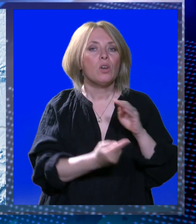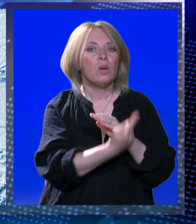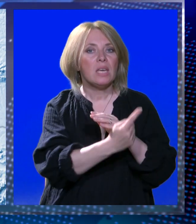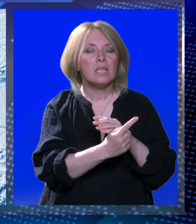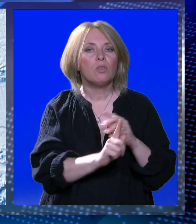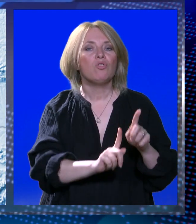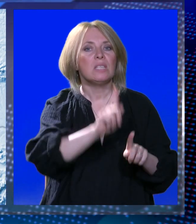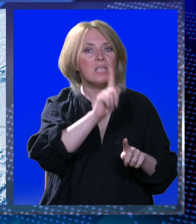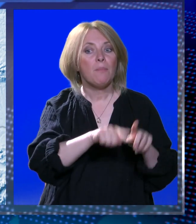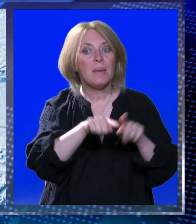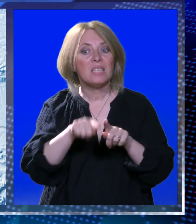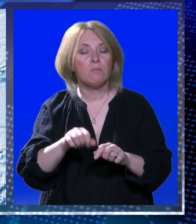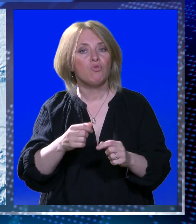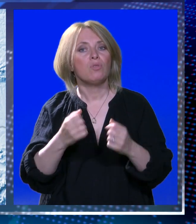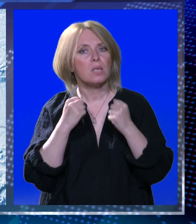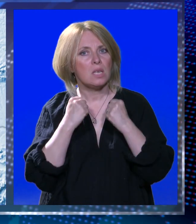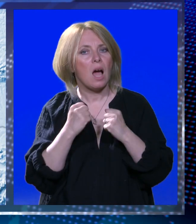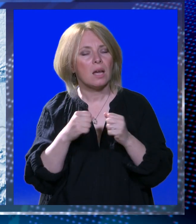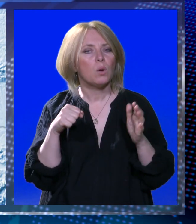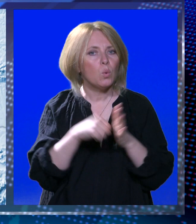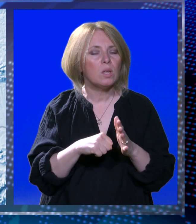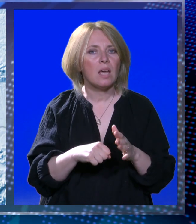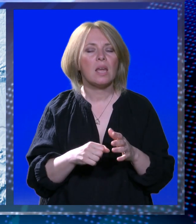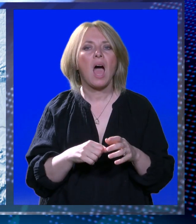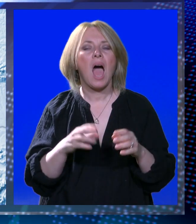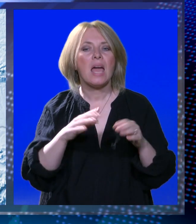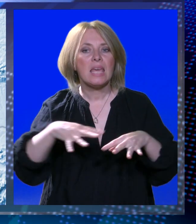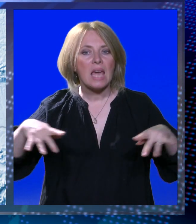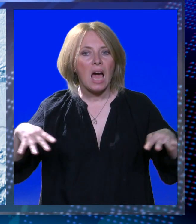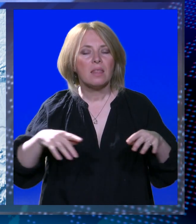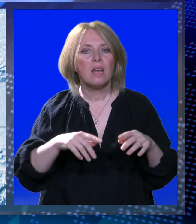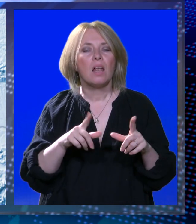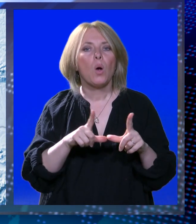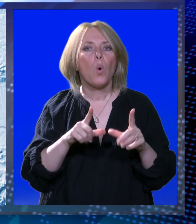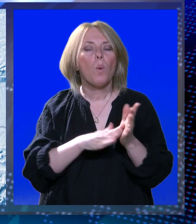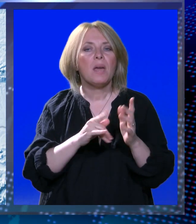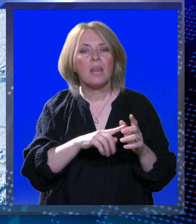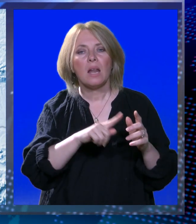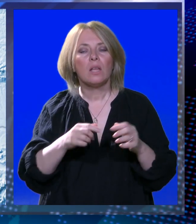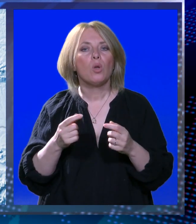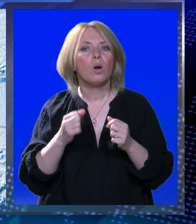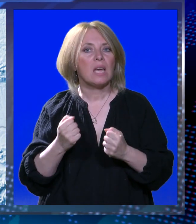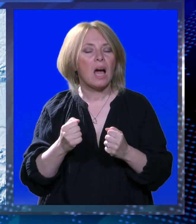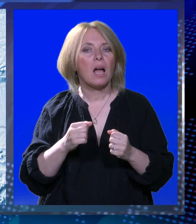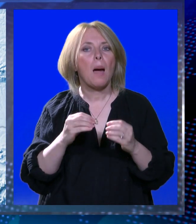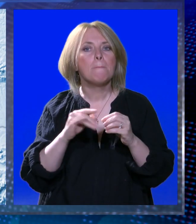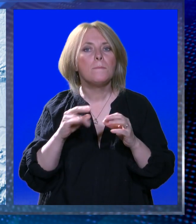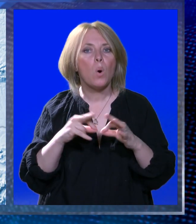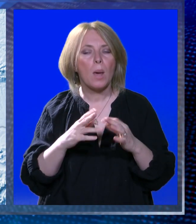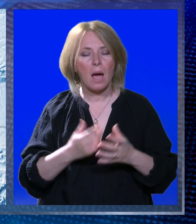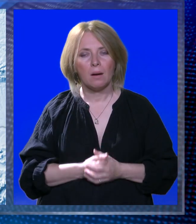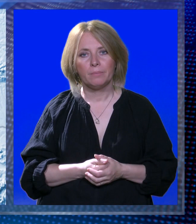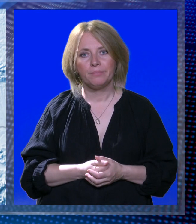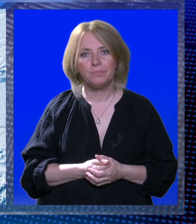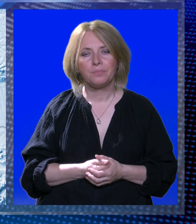sjeverni mjestimice s jakim udarima, a na Jadranu umjereno do jaka bura, podnove lebitana, udare i olujna, prema otvorenom